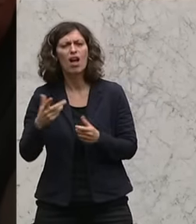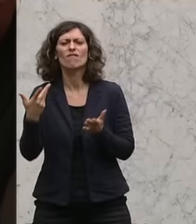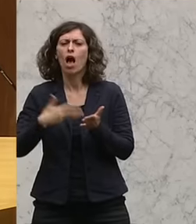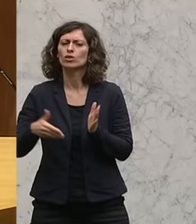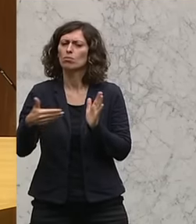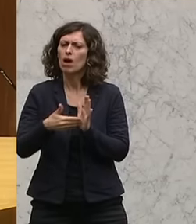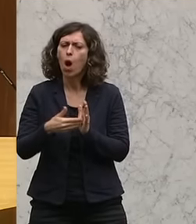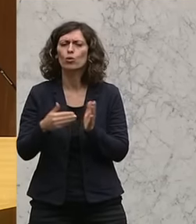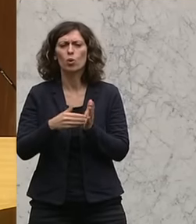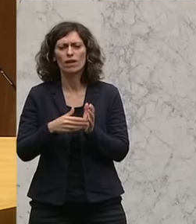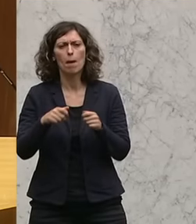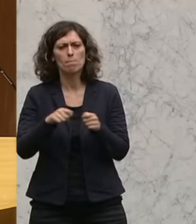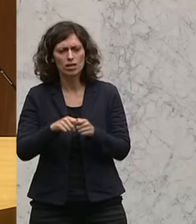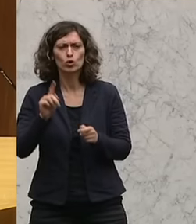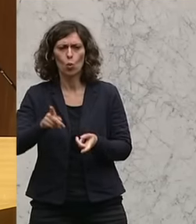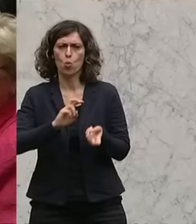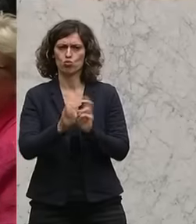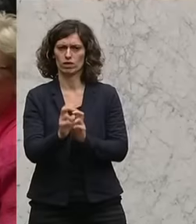umzusetzen. Alles Gute.